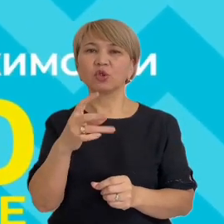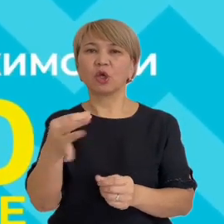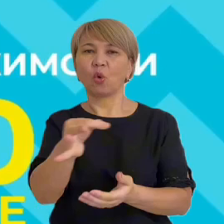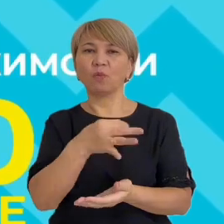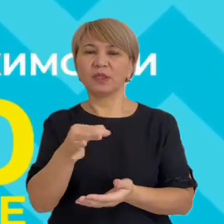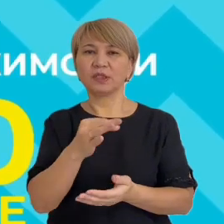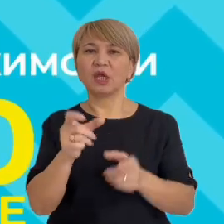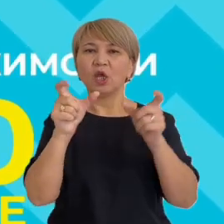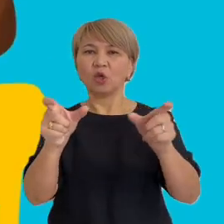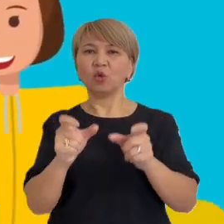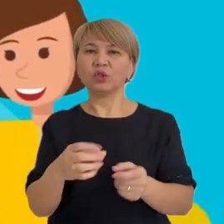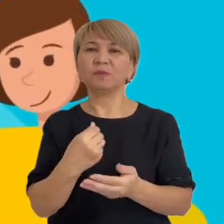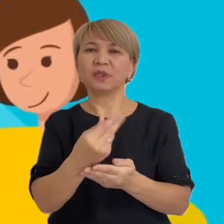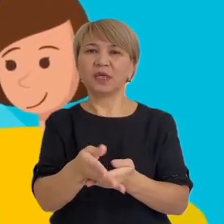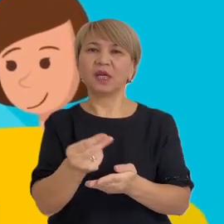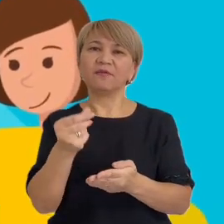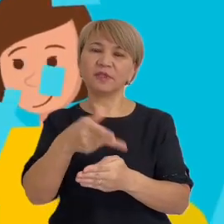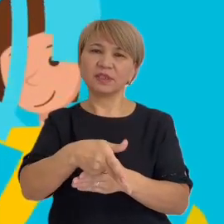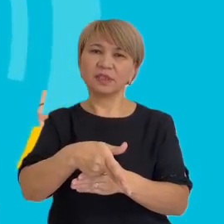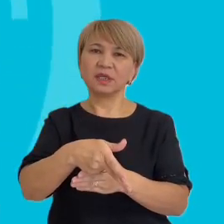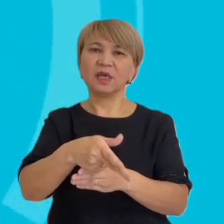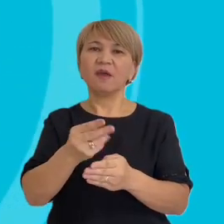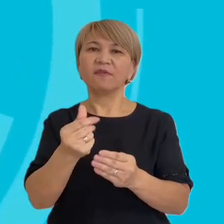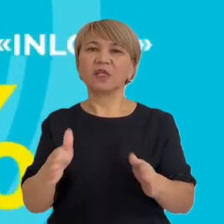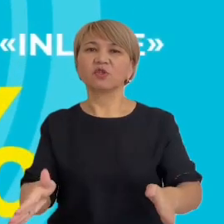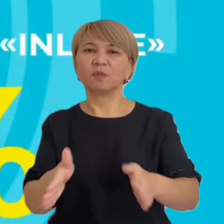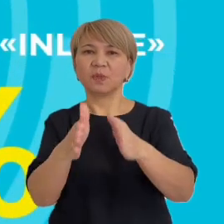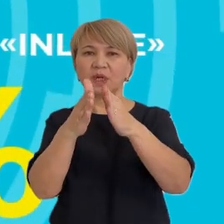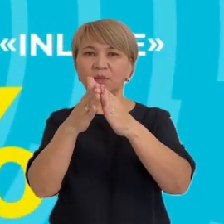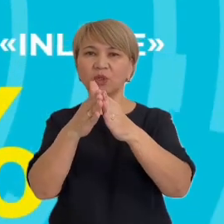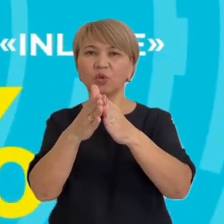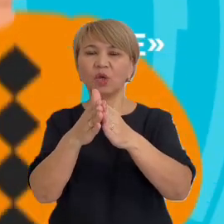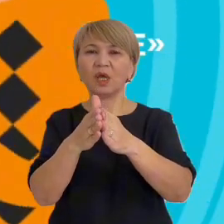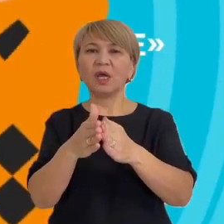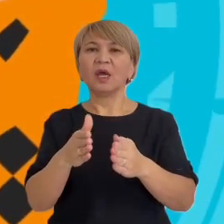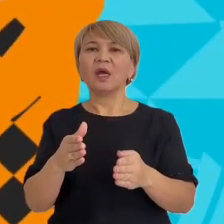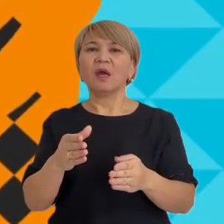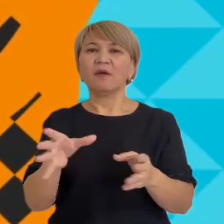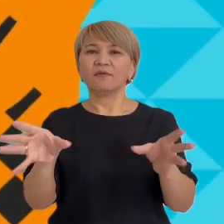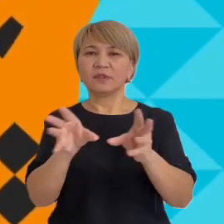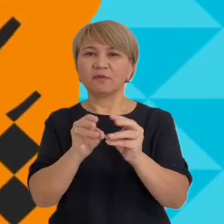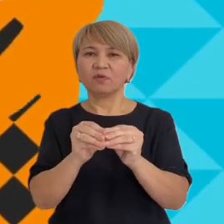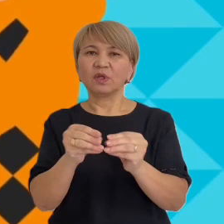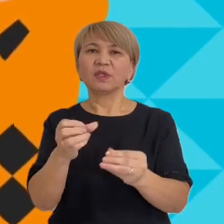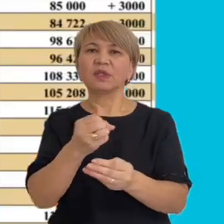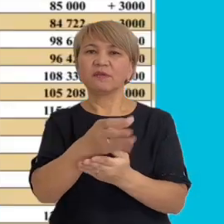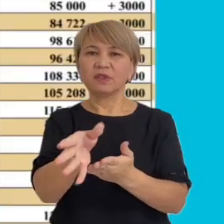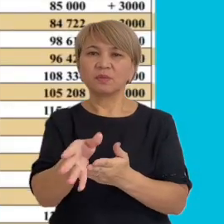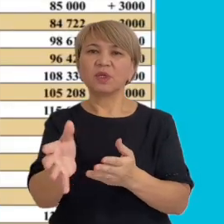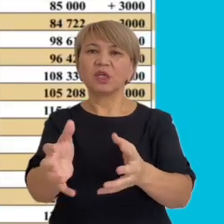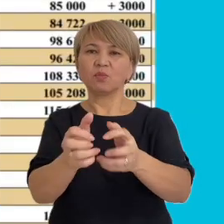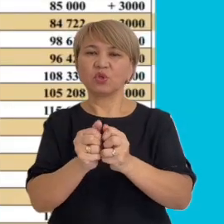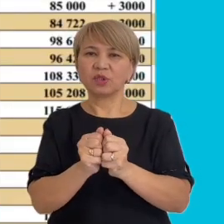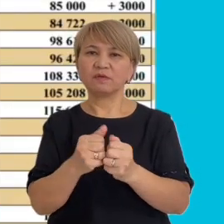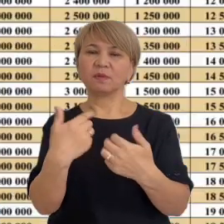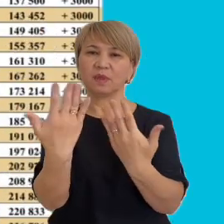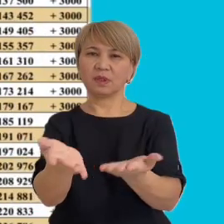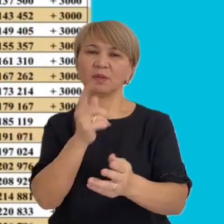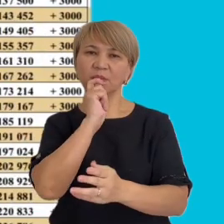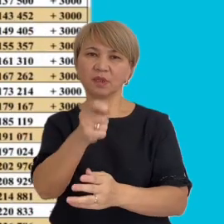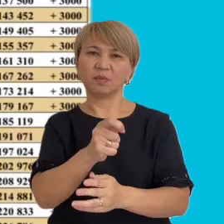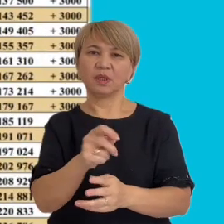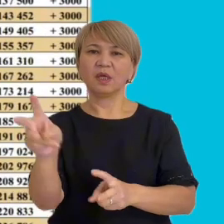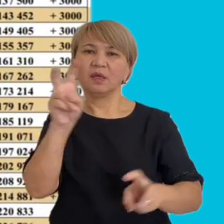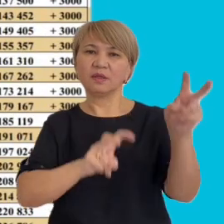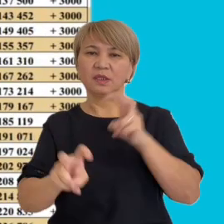Гражданам предлагали внести деньги в финансовую пирамиду под предлогом обеспечения недвижимым имуществом. В ходе досудебного расследования